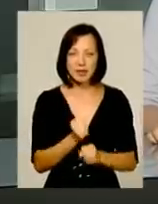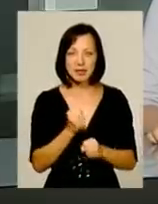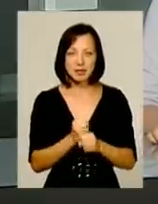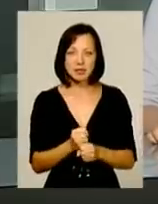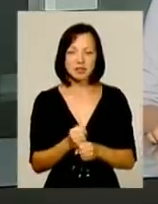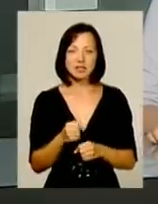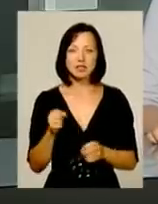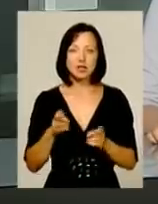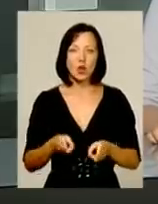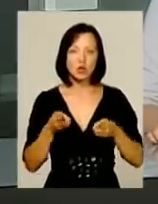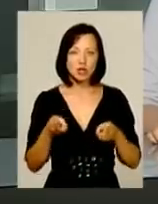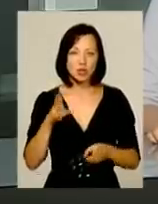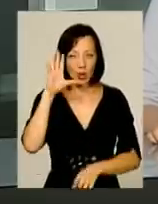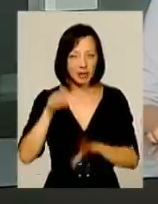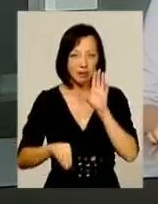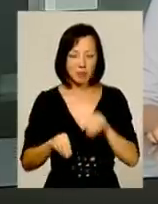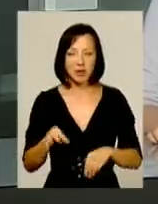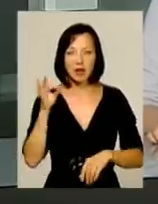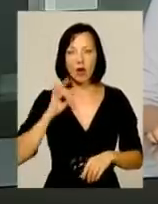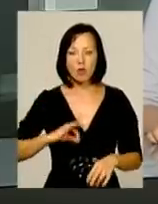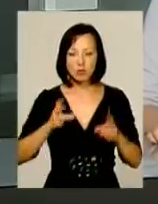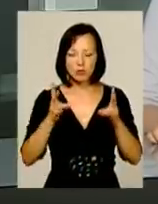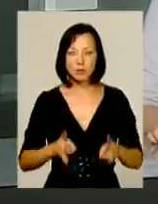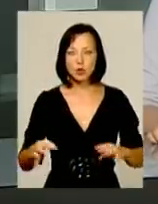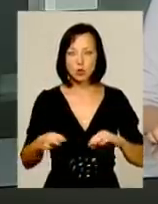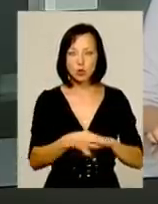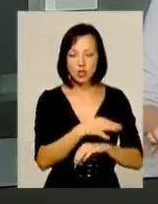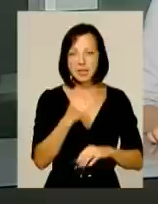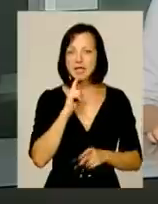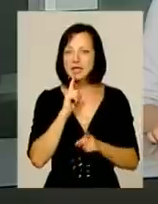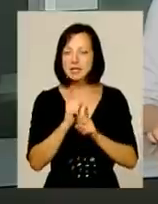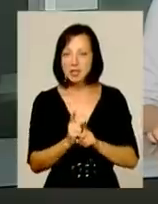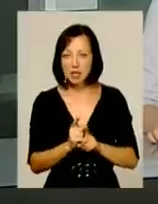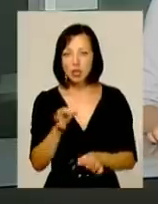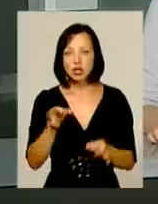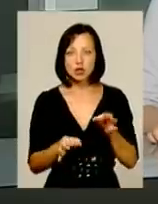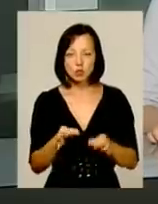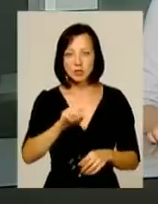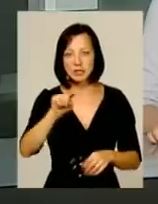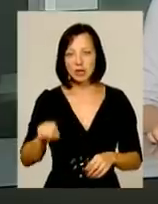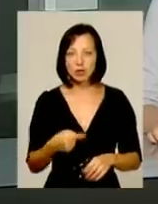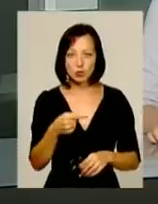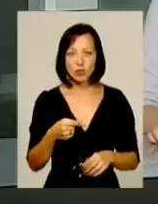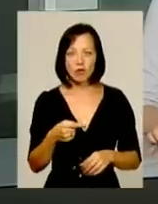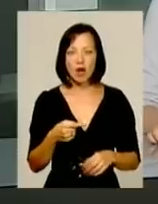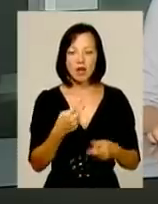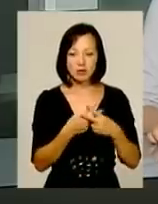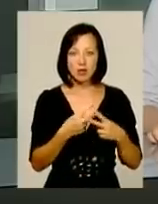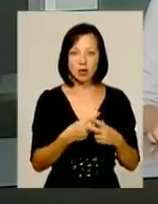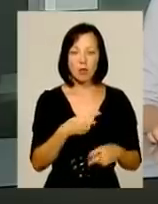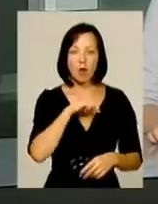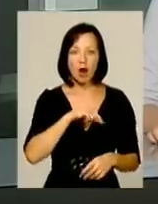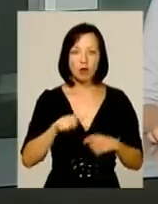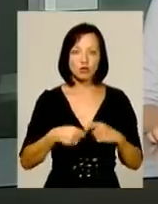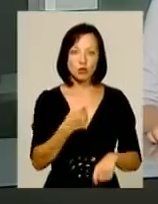зі злочинною недбалістю. На користь потерпілих дружини Руслана Кравчука та його сестри суд стягнув із засудженого моральну шкоду